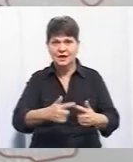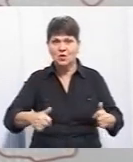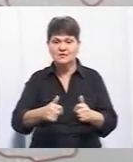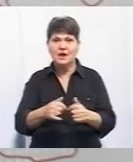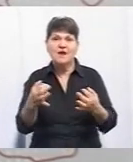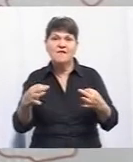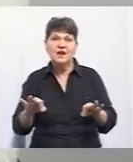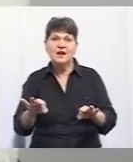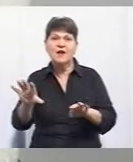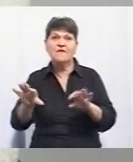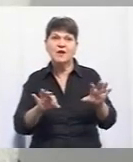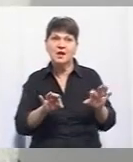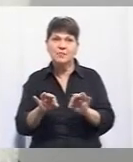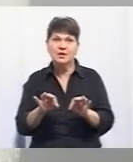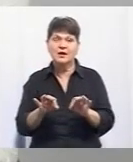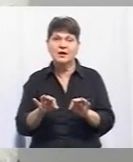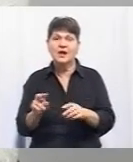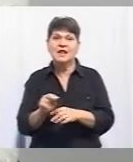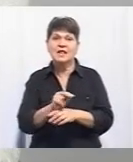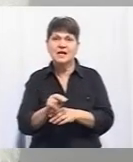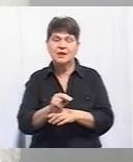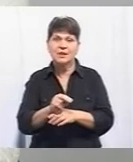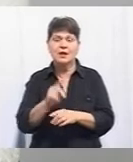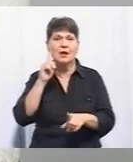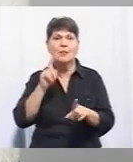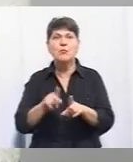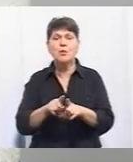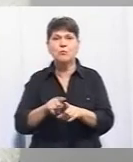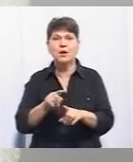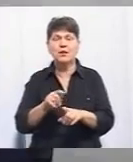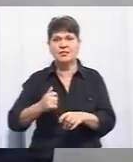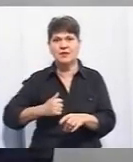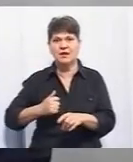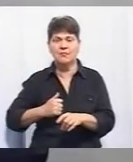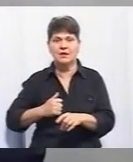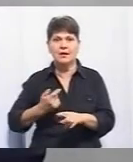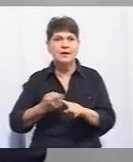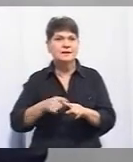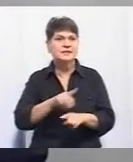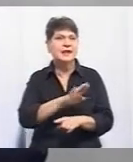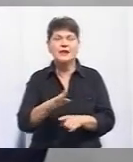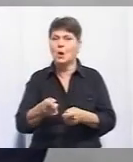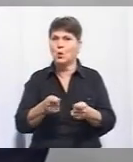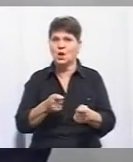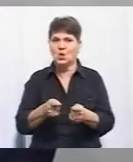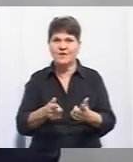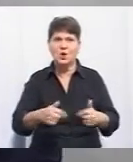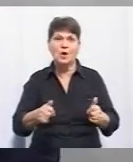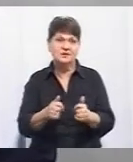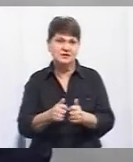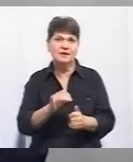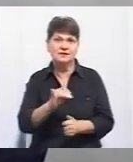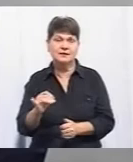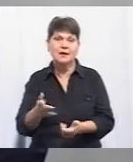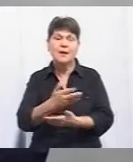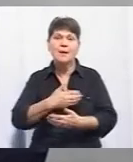вибір» – когнітинно-поведінкова терапія, «Побратими» та «Юридична сотня». Це неурядові організації. Це неурядові організації, так. Ми